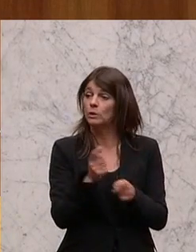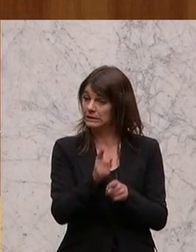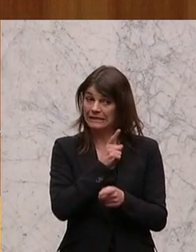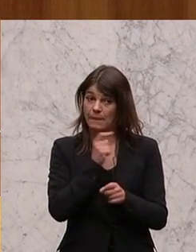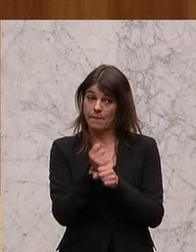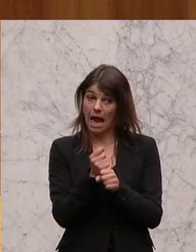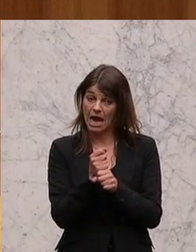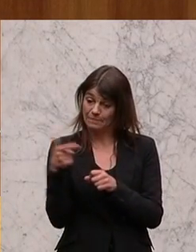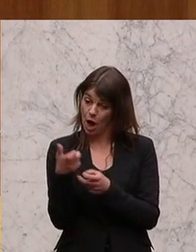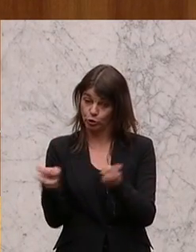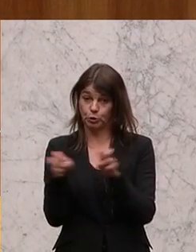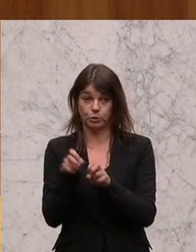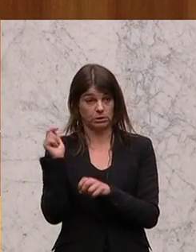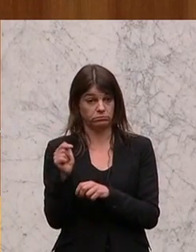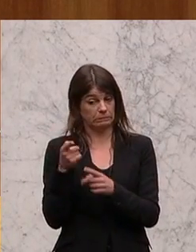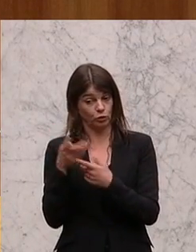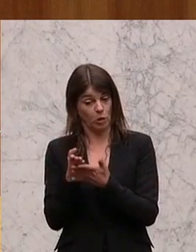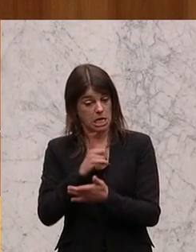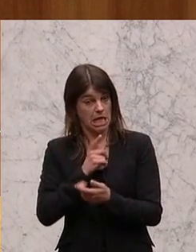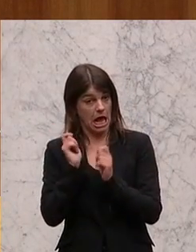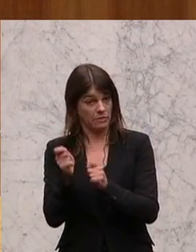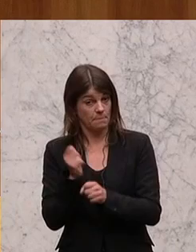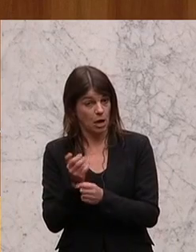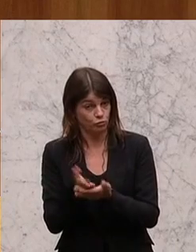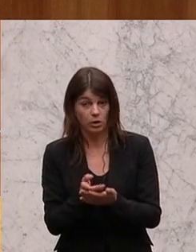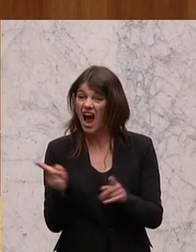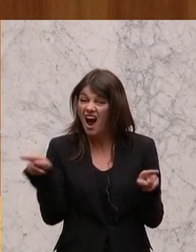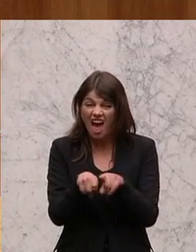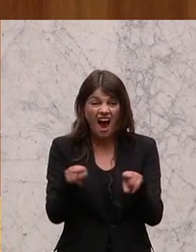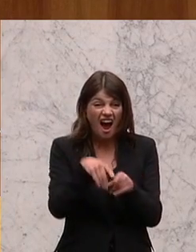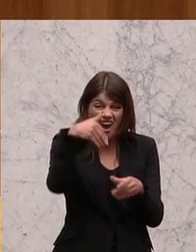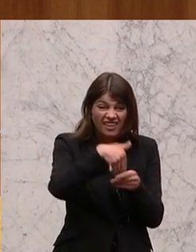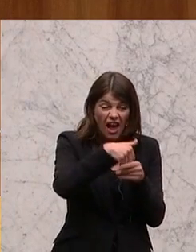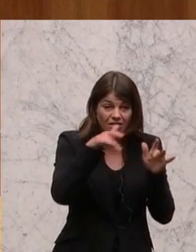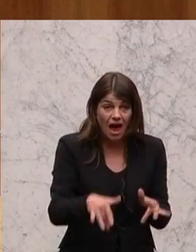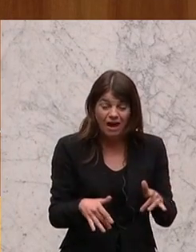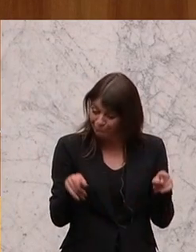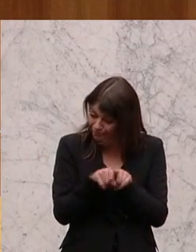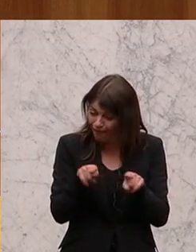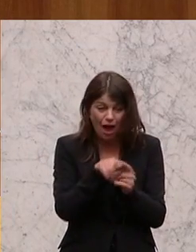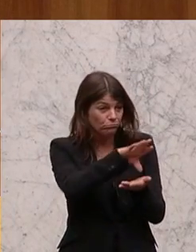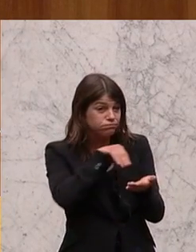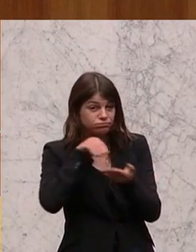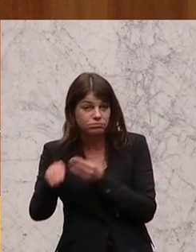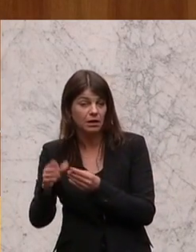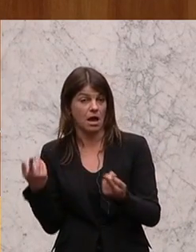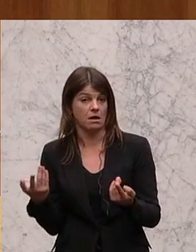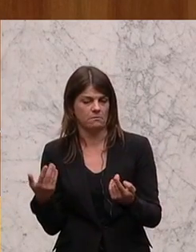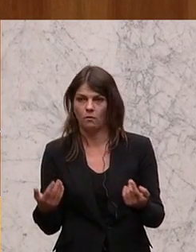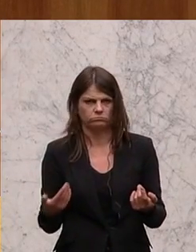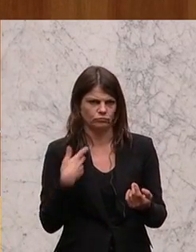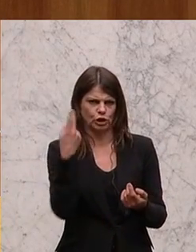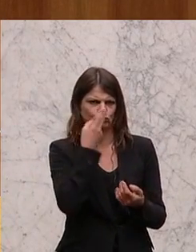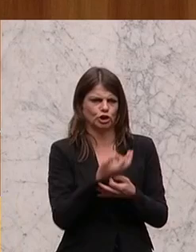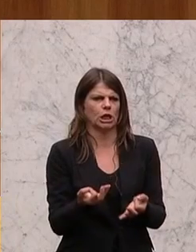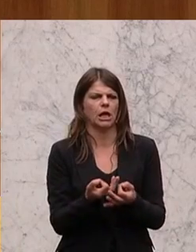selbst im Ausschuss noch direkt, was sehr ungewöhnlich ist, einen eigenen Antrag ein, der genau den gleichen Inhalt hat. Er hat genau den gleichen Inhalt. Und ich